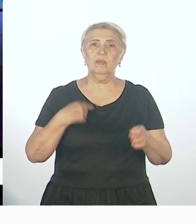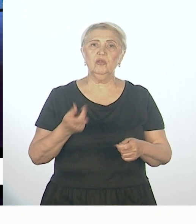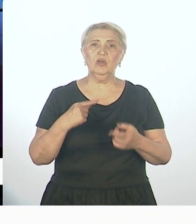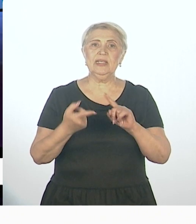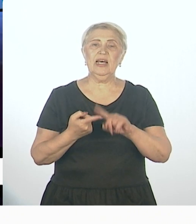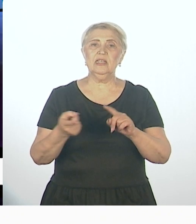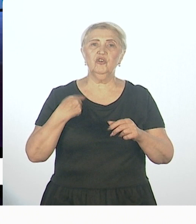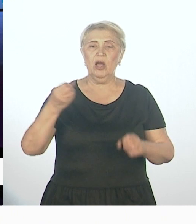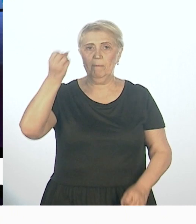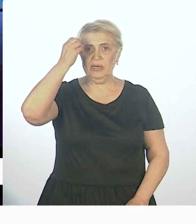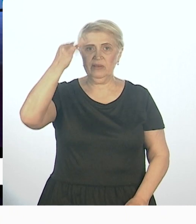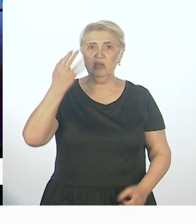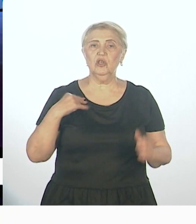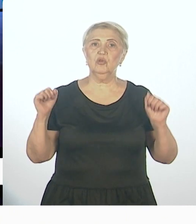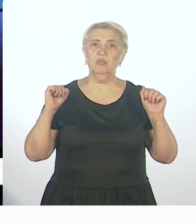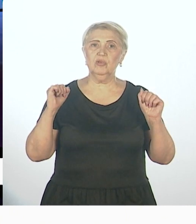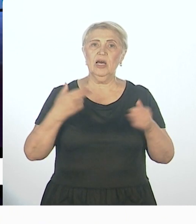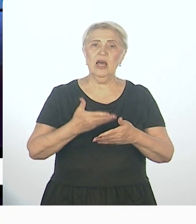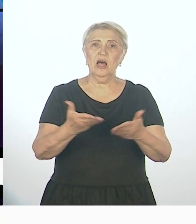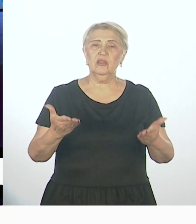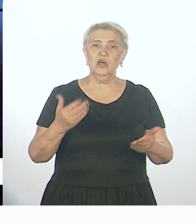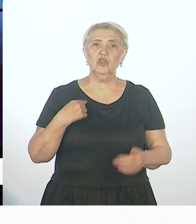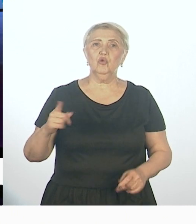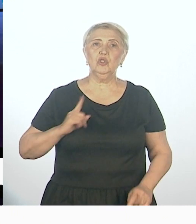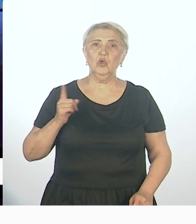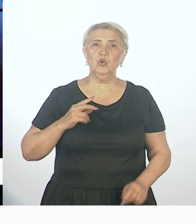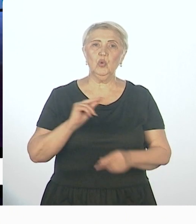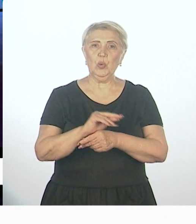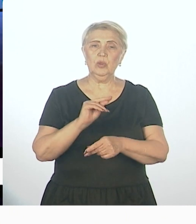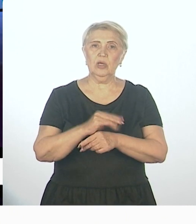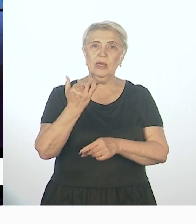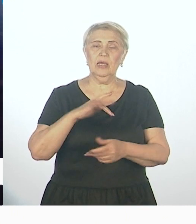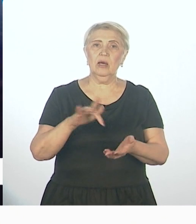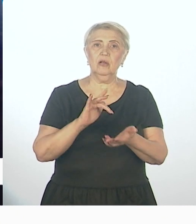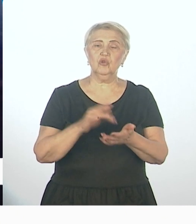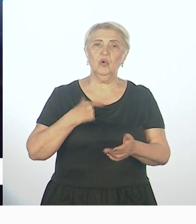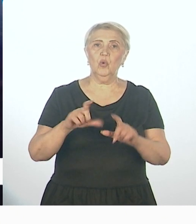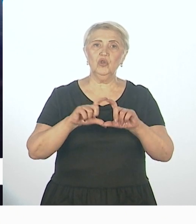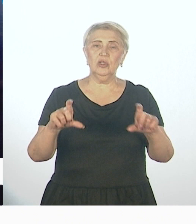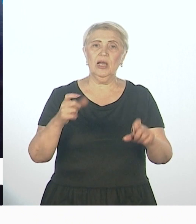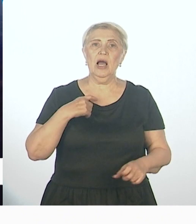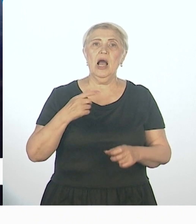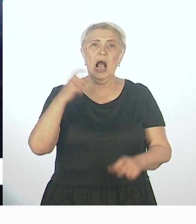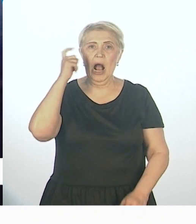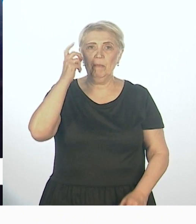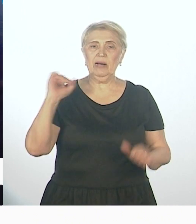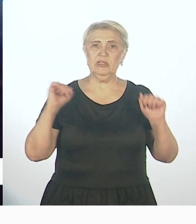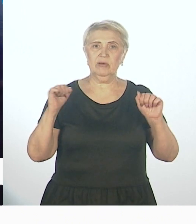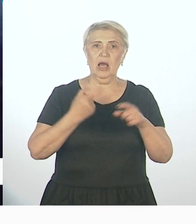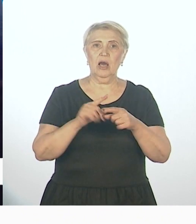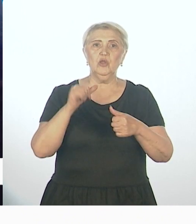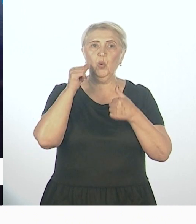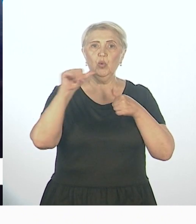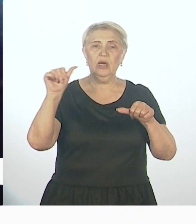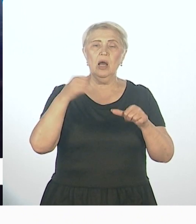спорт. Так вот, наши инструкторы-методисты, наше муниципальное учреждение «Хабаровск спортивный» – это тоже уникальное учреждение,